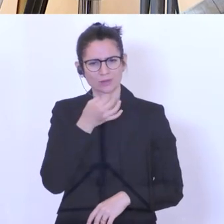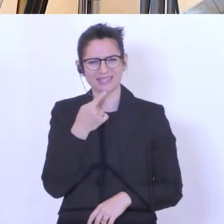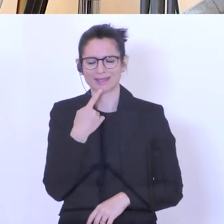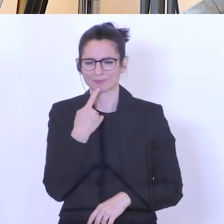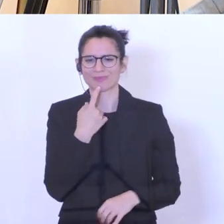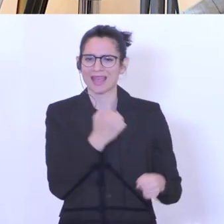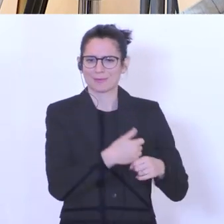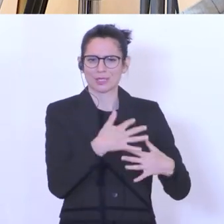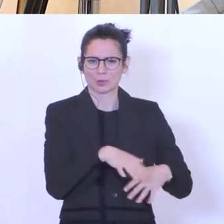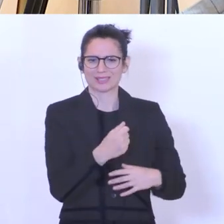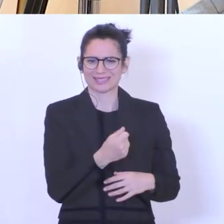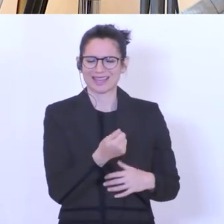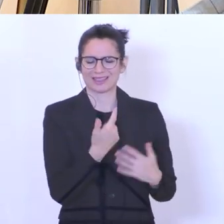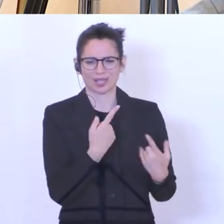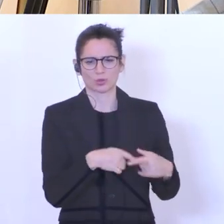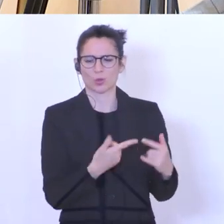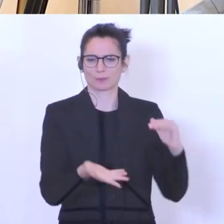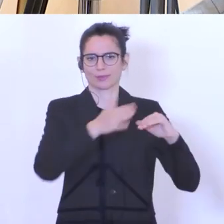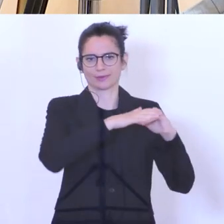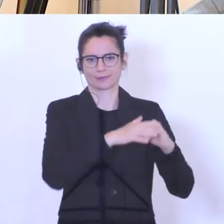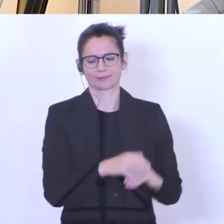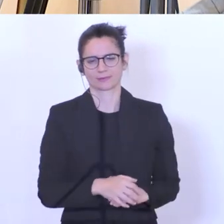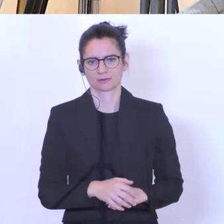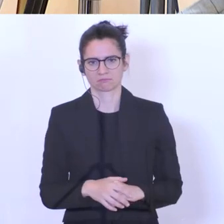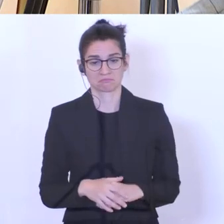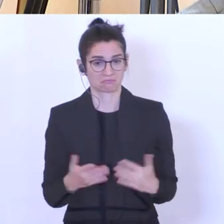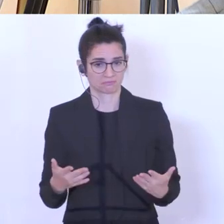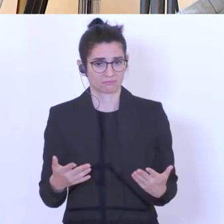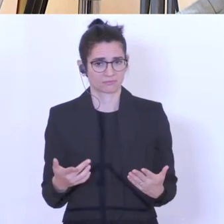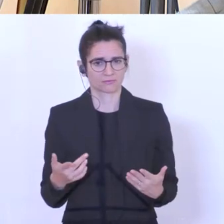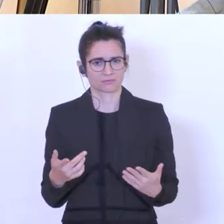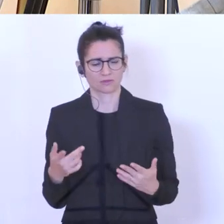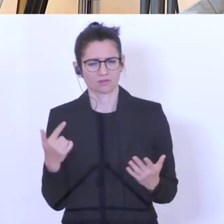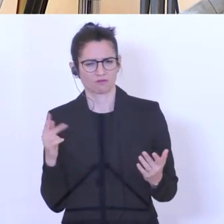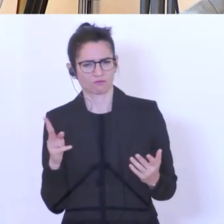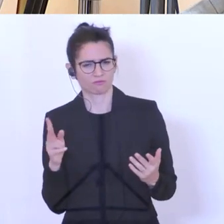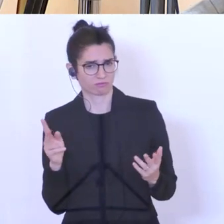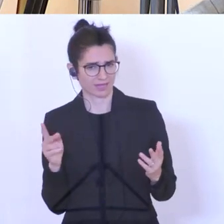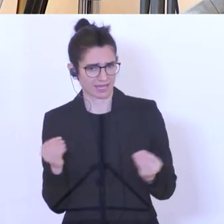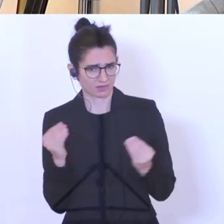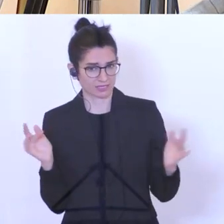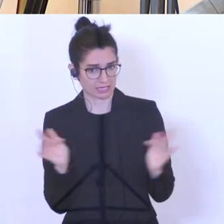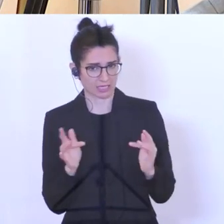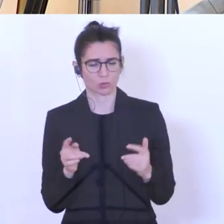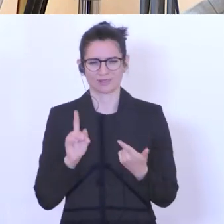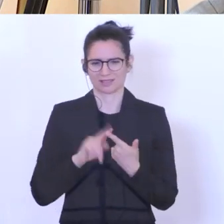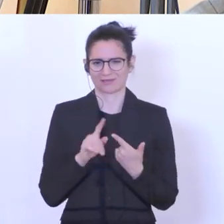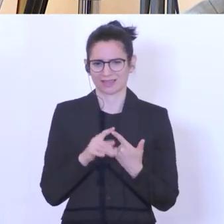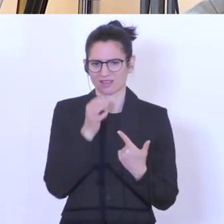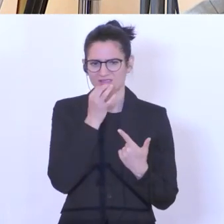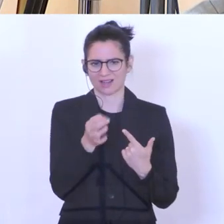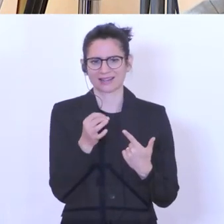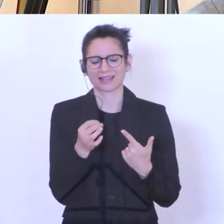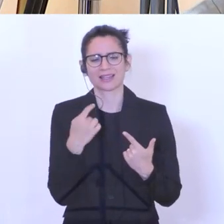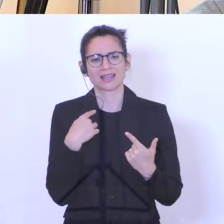Erhöhung des Arbeitslosengelds ausgesprochen haben. Spricht da etwas dagegen? Und Frau Minister Aschbacher, ich möchte Sie noch auf eine